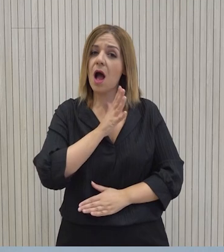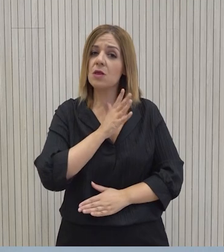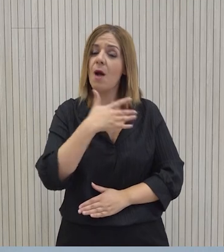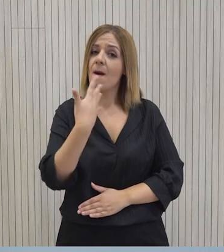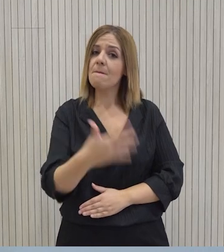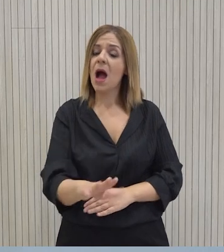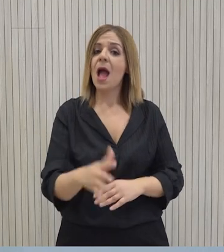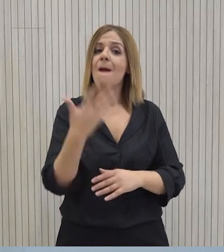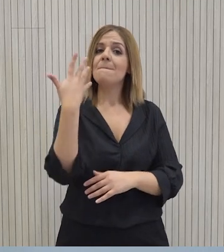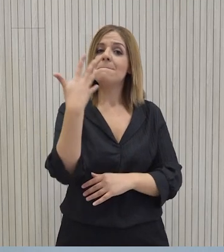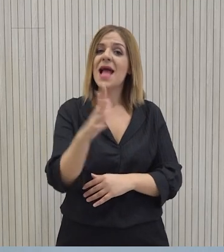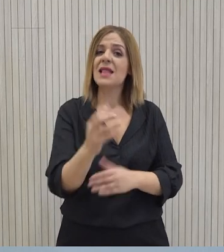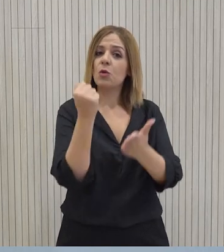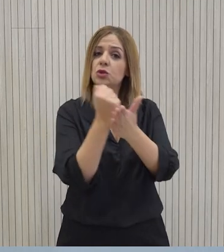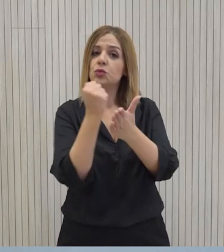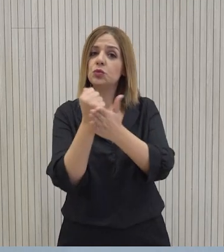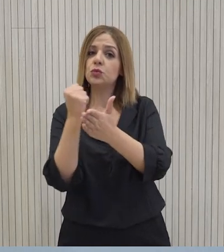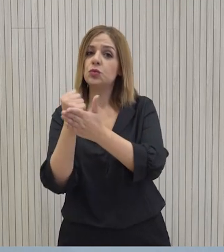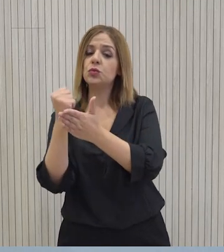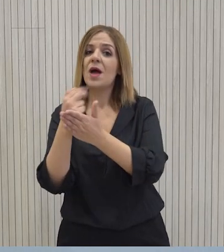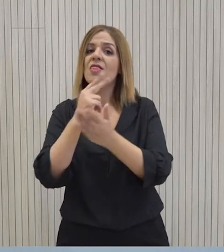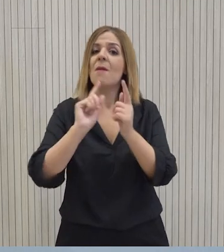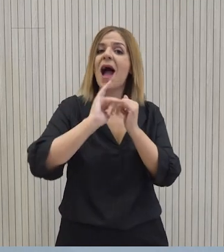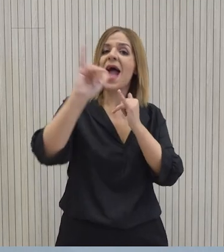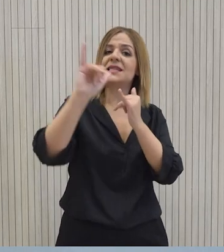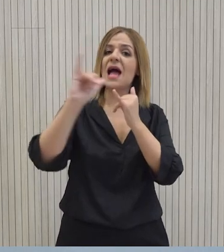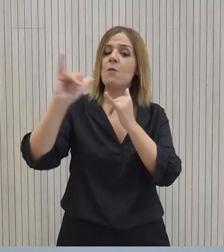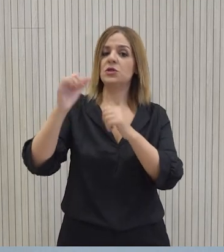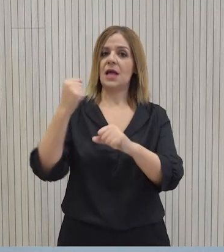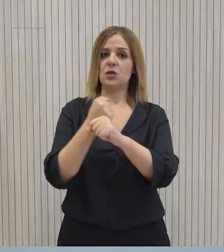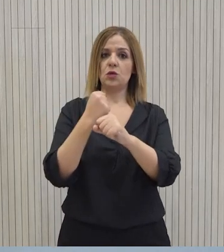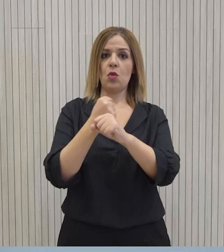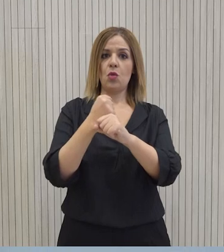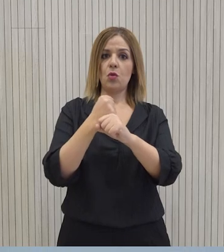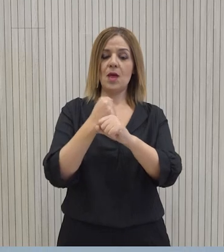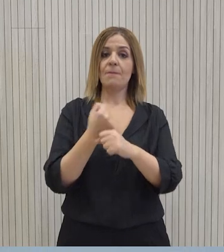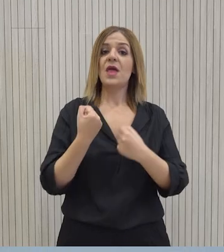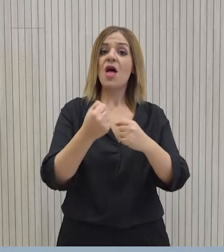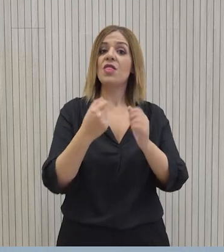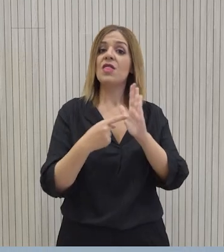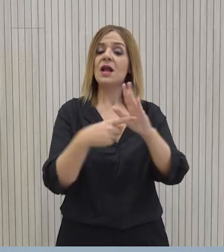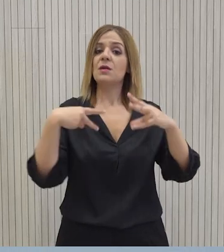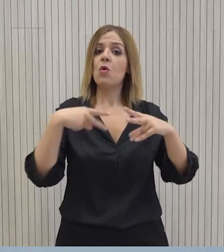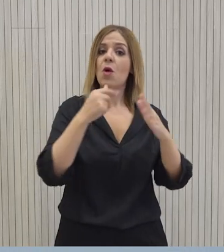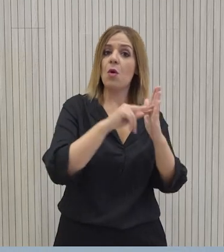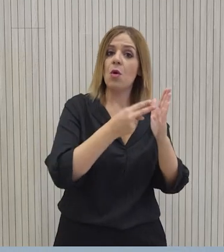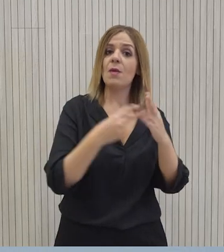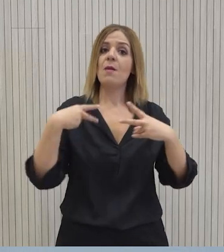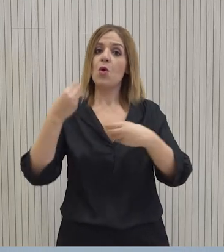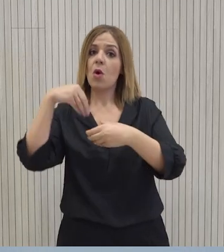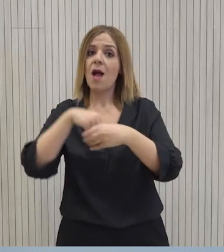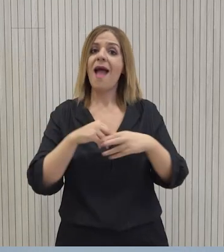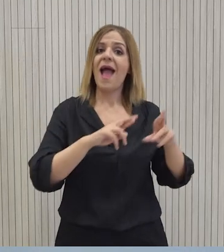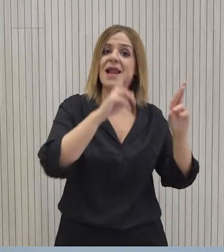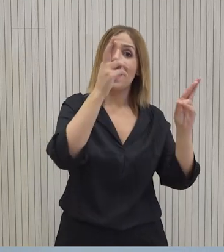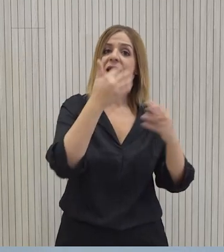δοθεί 500 θεωρήσεις για ψηφιακούς νομάδες. Οι δράσεις παρουσιάστηκαν από τους Υπουργούς Οικονομικών, Εσωτερικών Ενέργειας